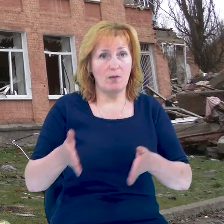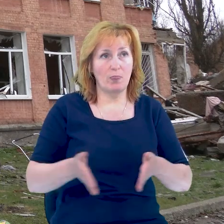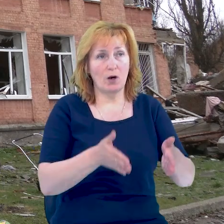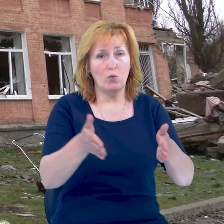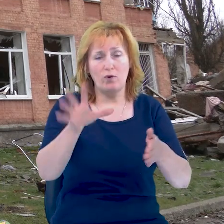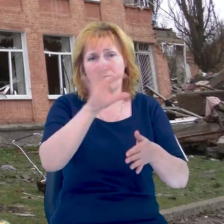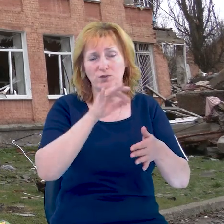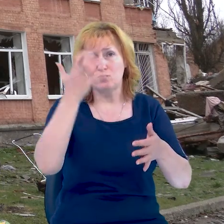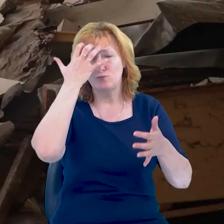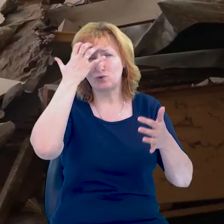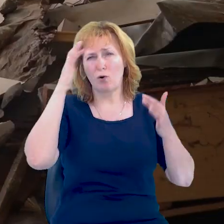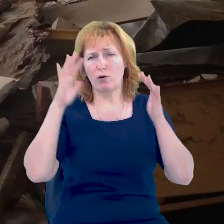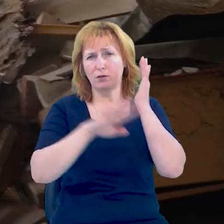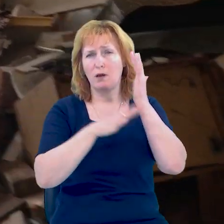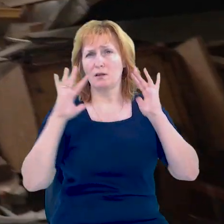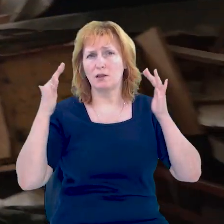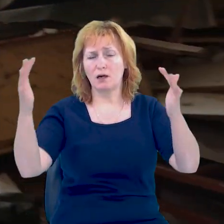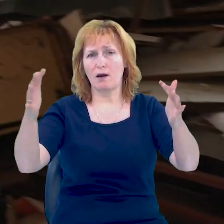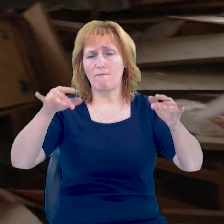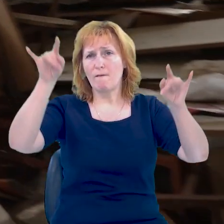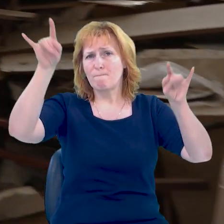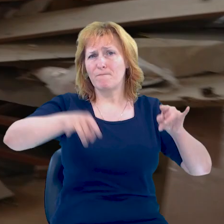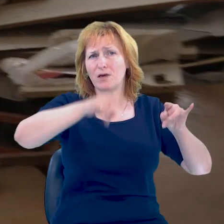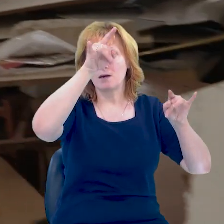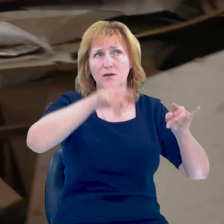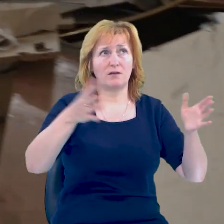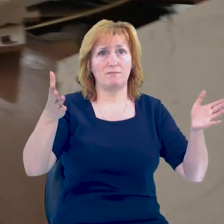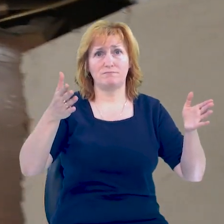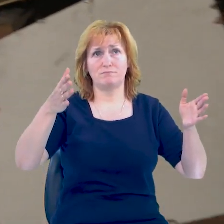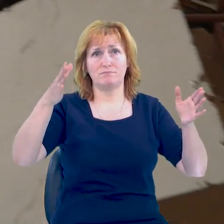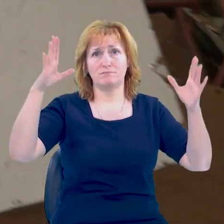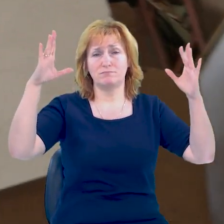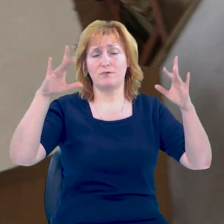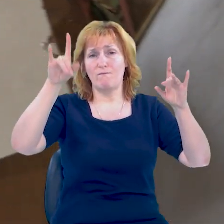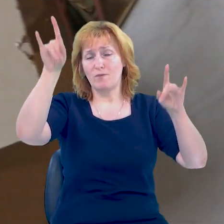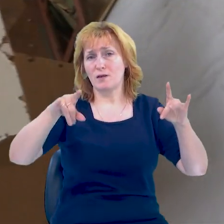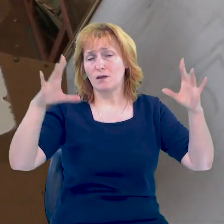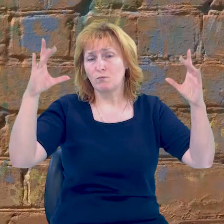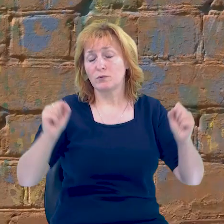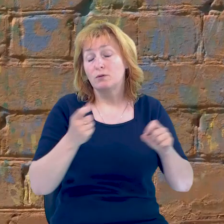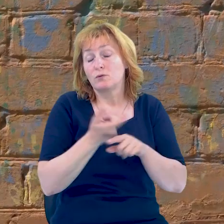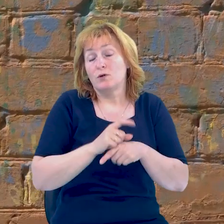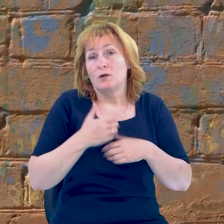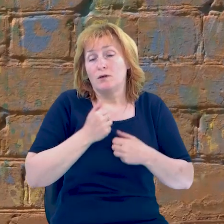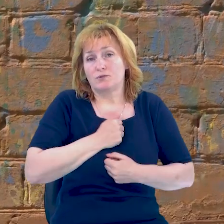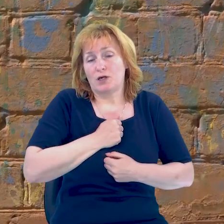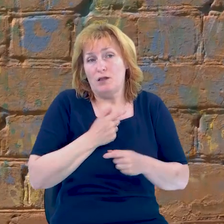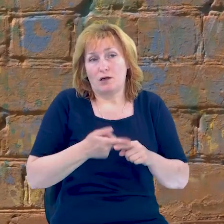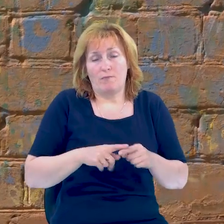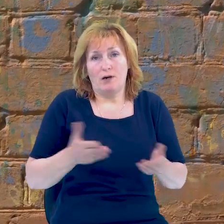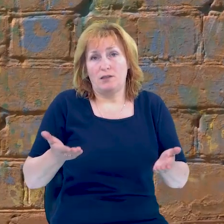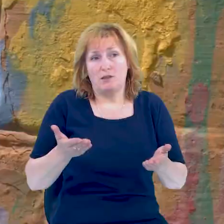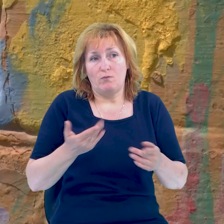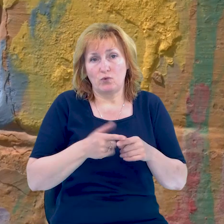Буглени дерева, вікна, як вибити очі. Дуже жалко, але це